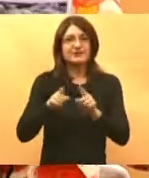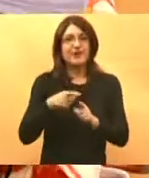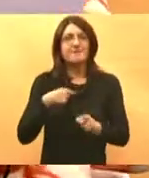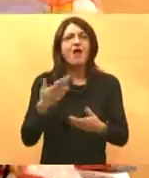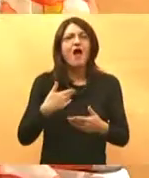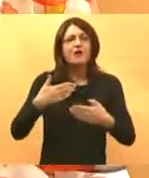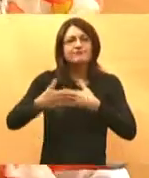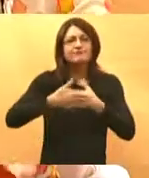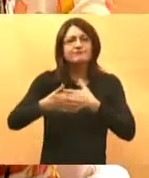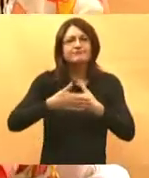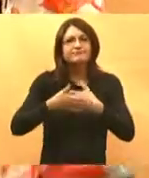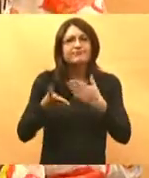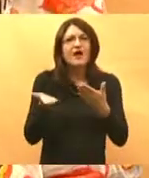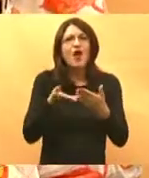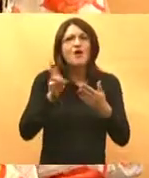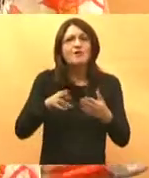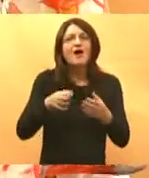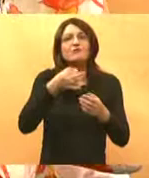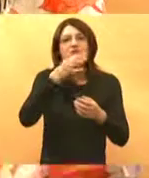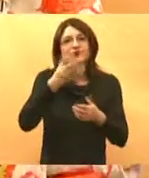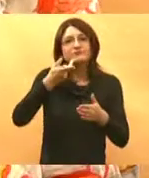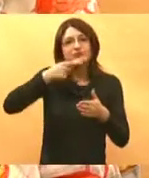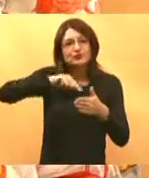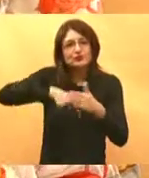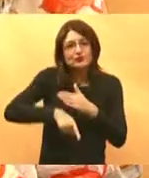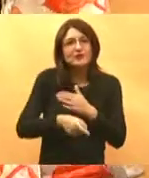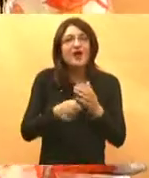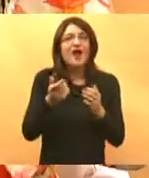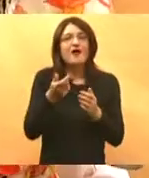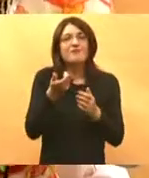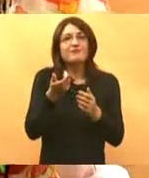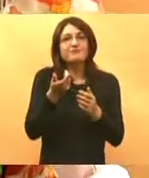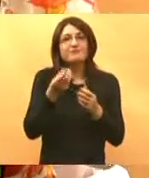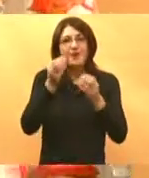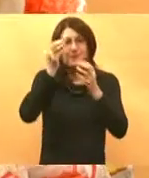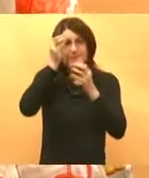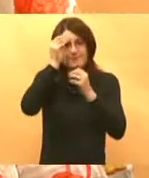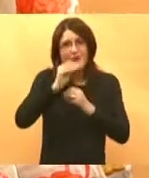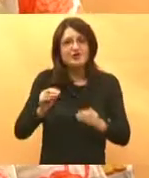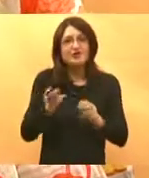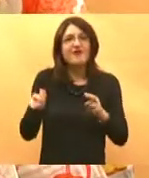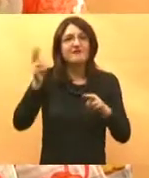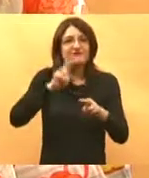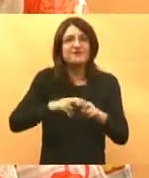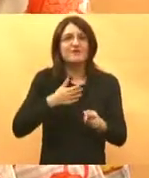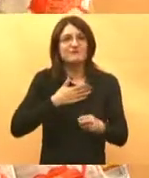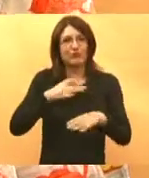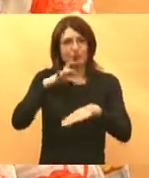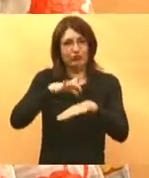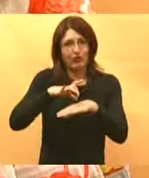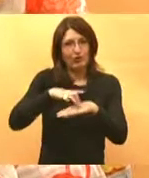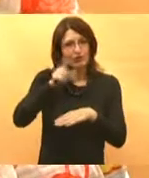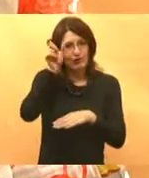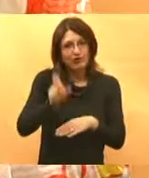mi taj odnos uopće možemo produbiti, boljim napraviti, poštivati više naše lječnike obiteljske medicine,